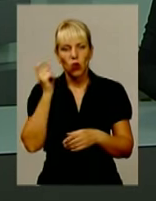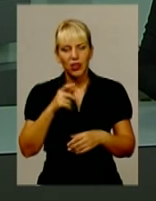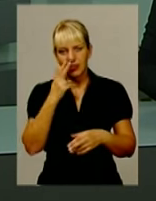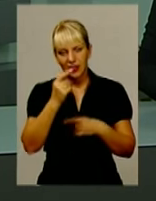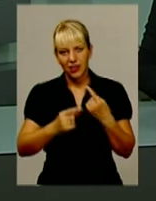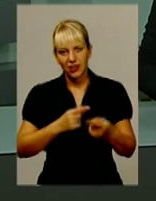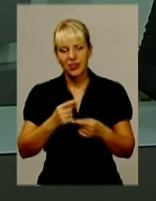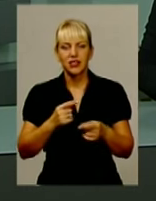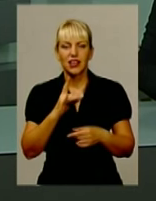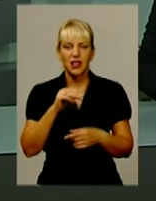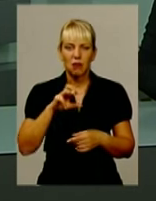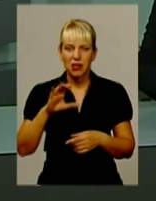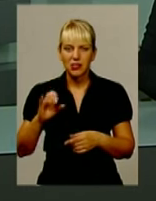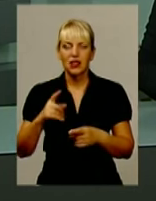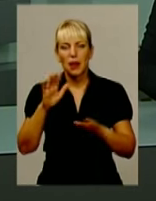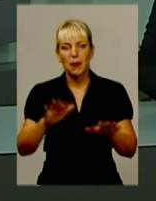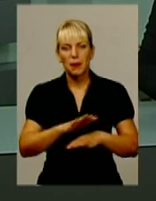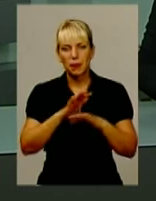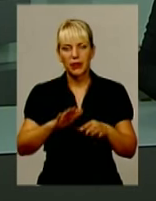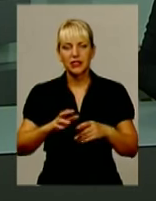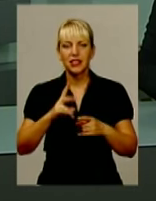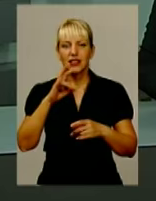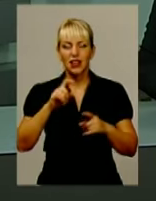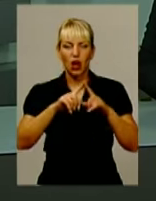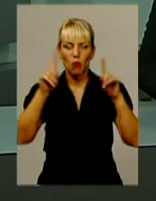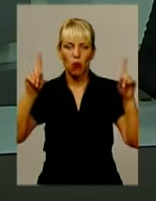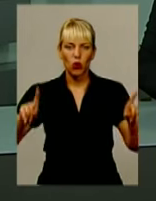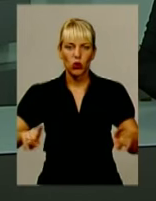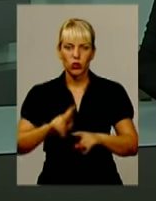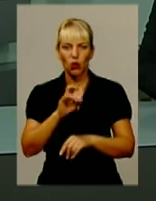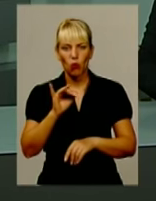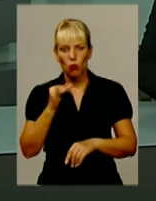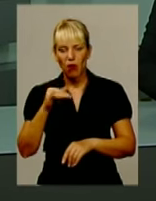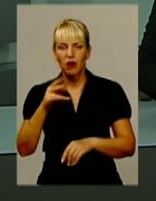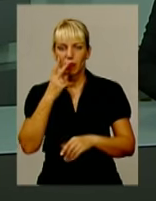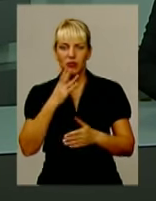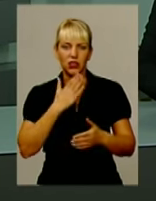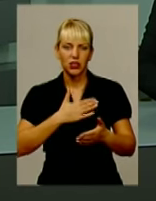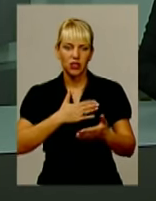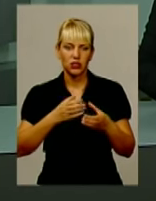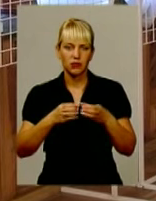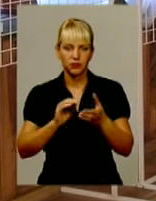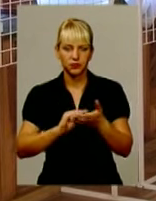традиції, ремесла та пісні на живописних полотнах Людмили Кубай бачила і наша знімальна група.